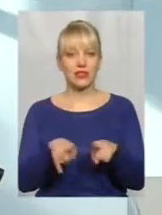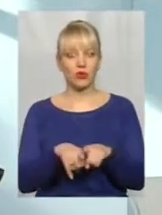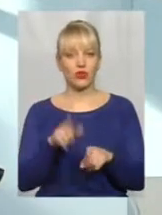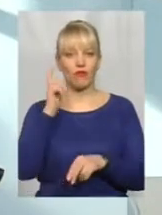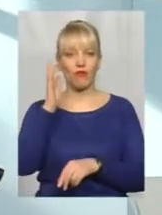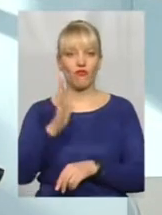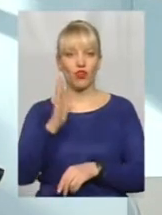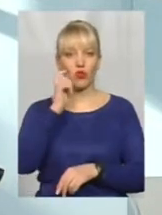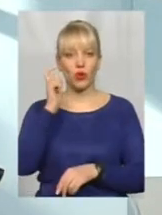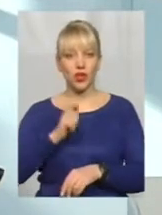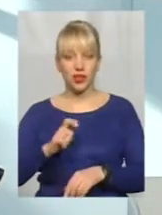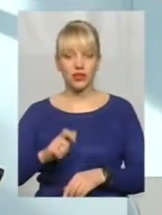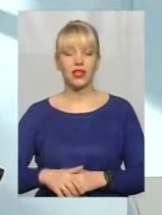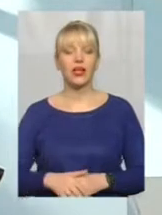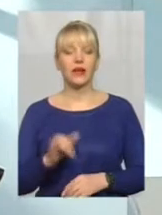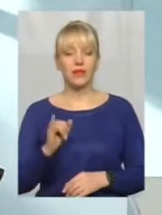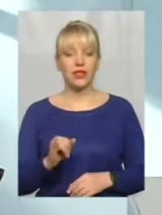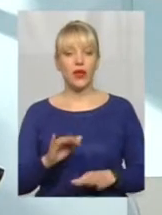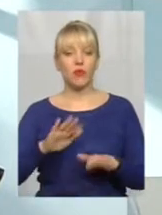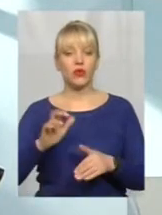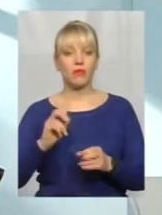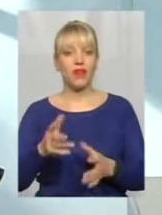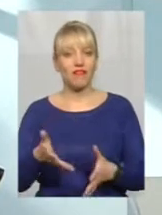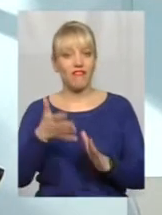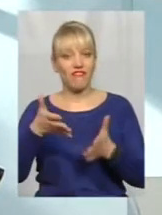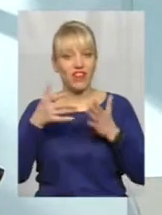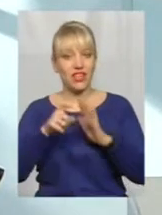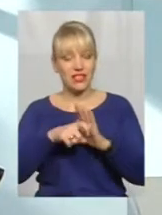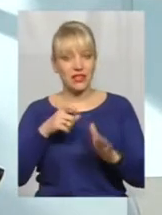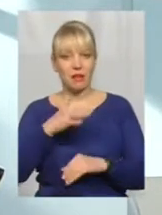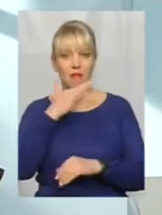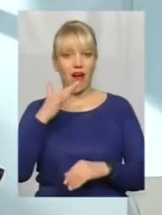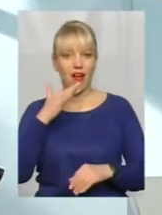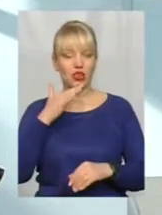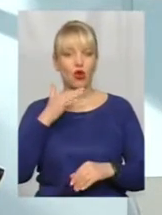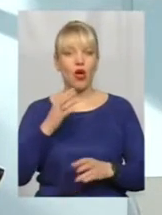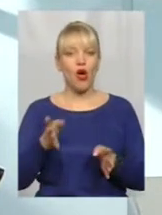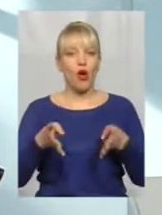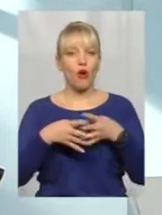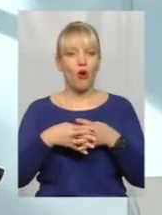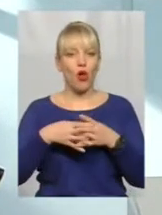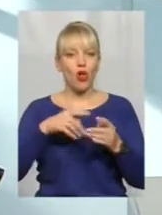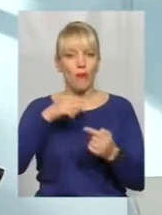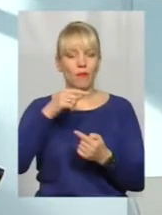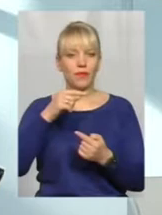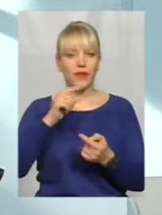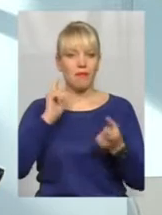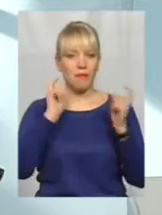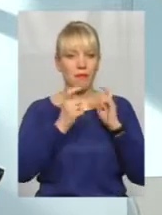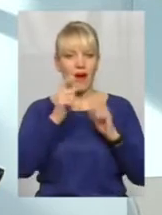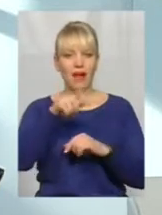І потім, як вияснилось, дуже багато колаборантів і сепаратистів,